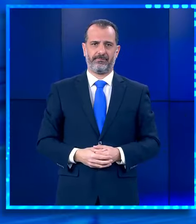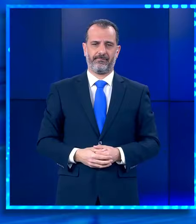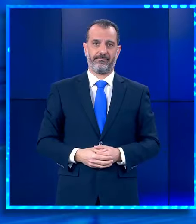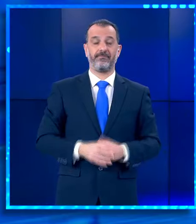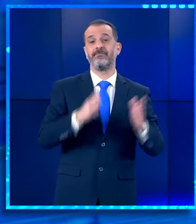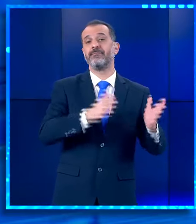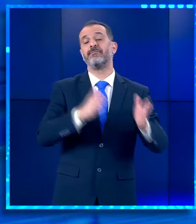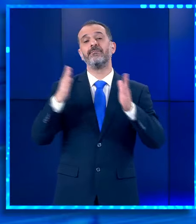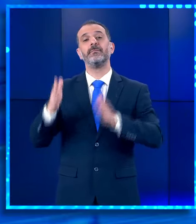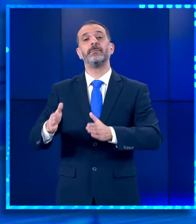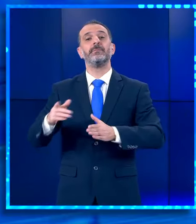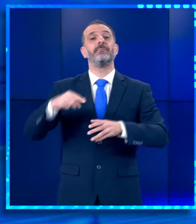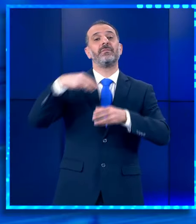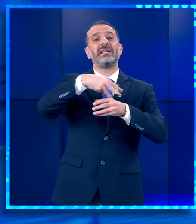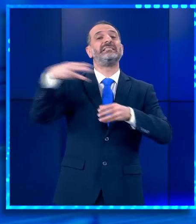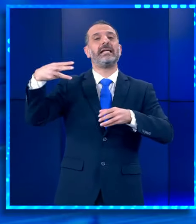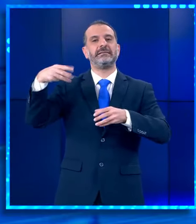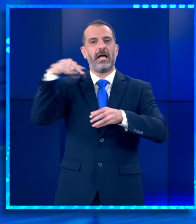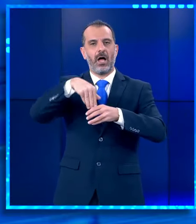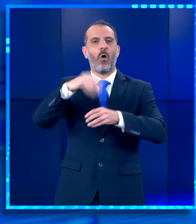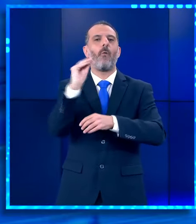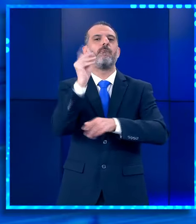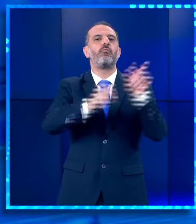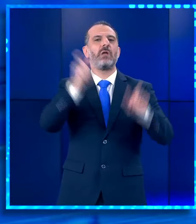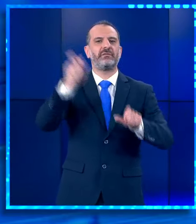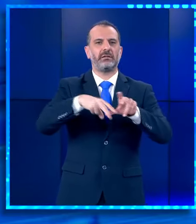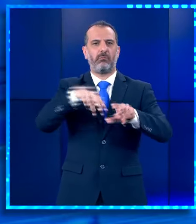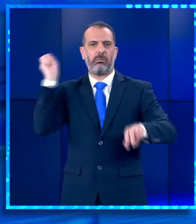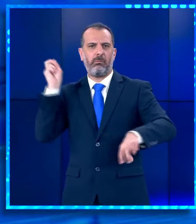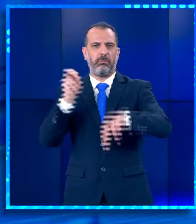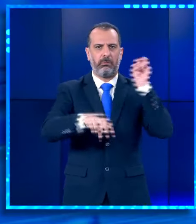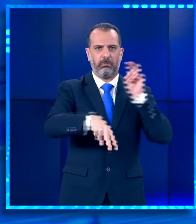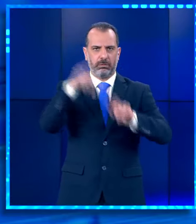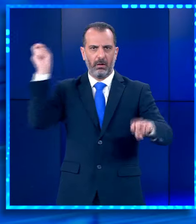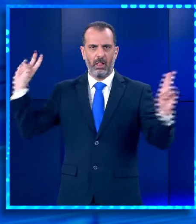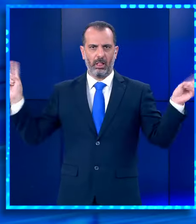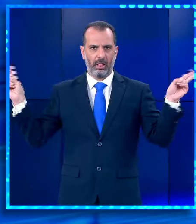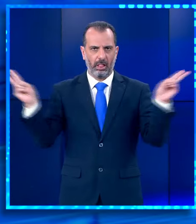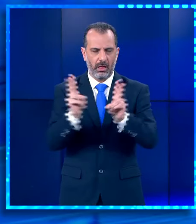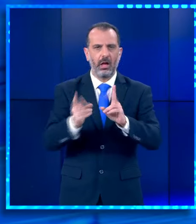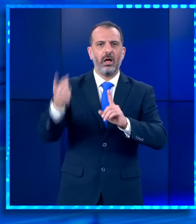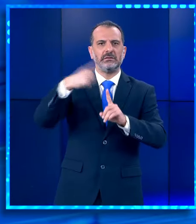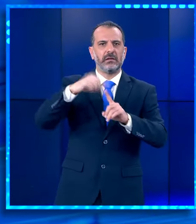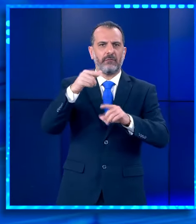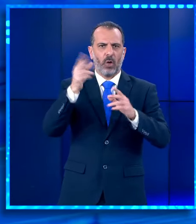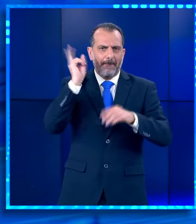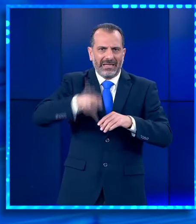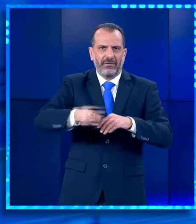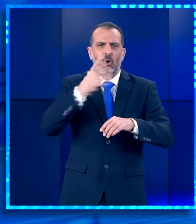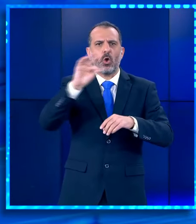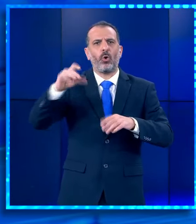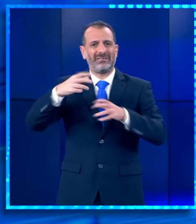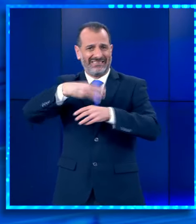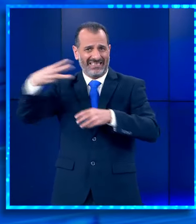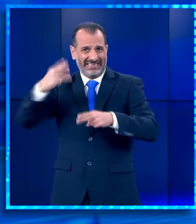Τώρα ένα βήμα πρέπει να χάσει τη θέση της αξιωματικής αντιπολίτευσης είναι ο ΣΥΡΙΖΑ. Οι εξελίξεις έχουν και δικαστική διάσταση με φόντο τις